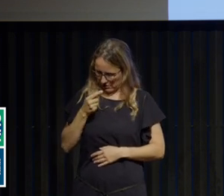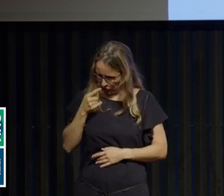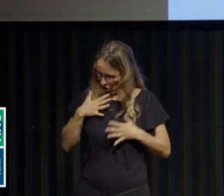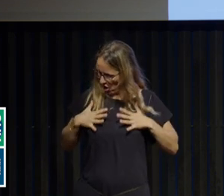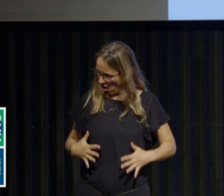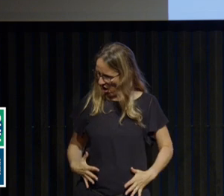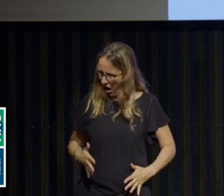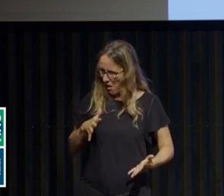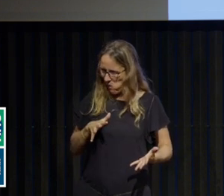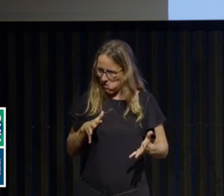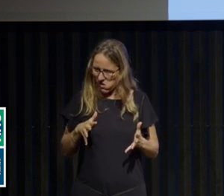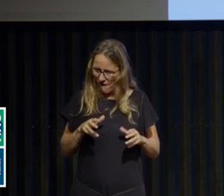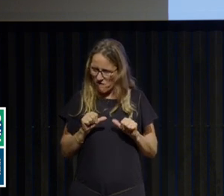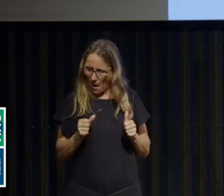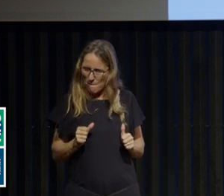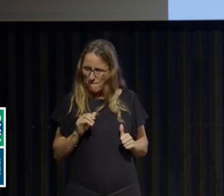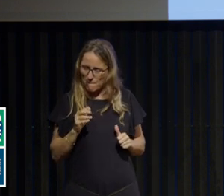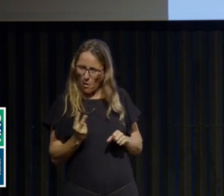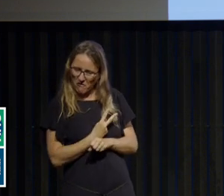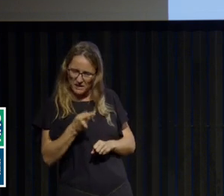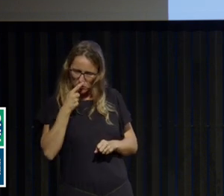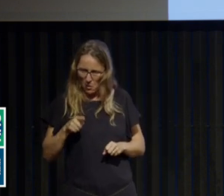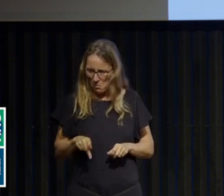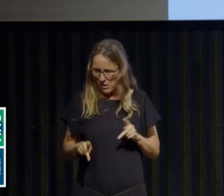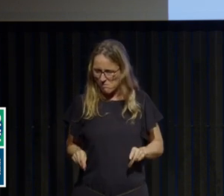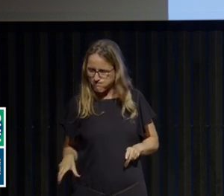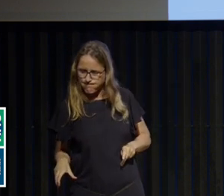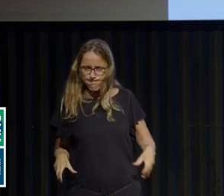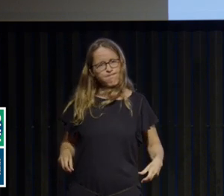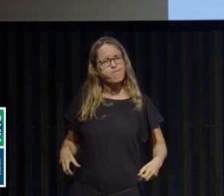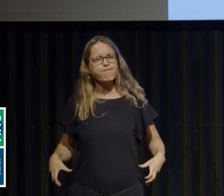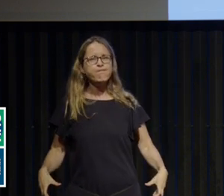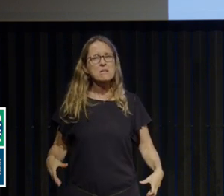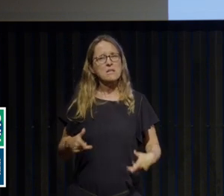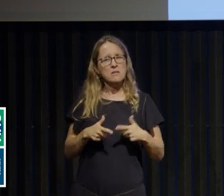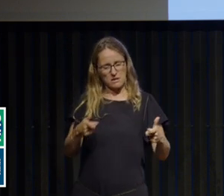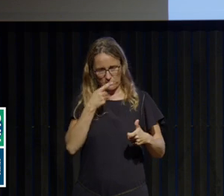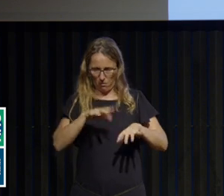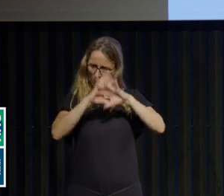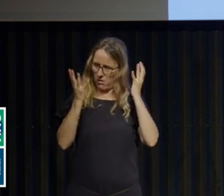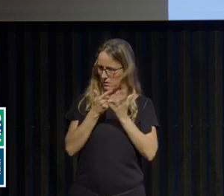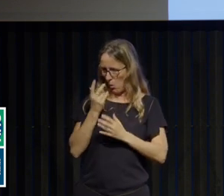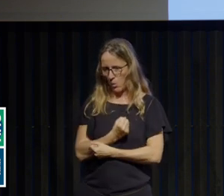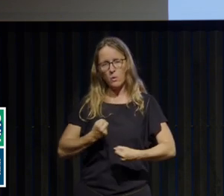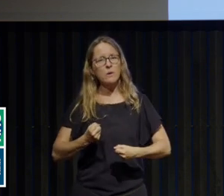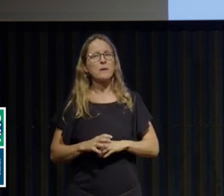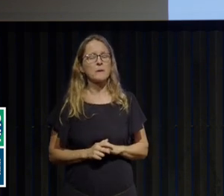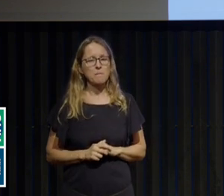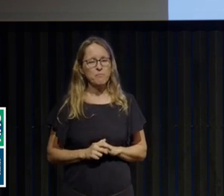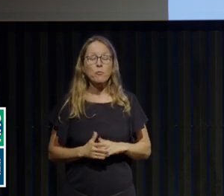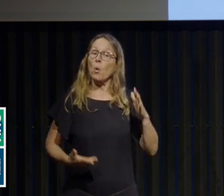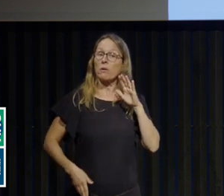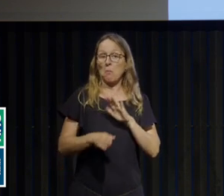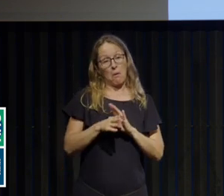considère qu'il y des parties trop grosses ou que globalement, elle est trop grosse. Alors, au commencement, la conduite est